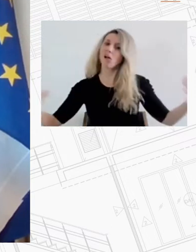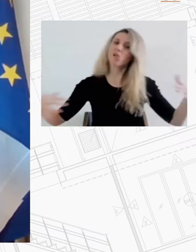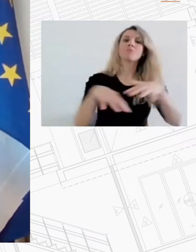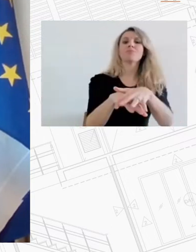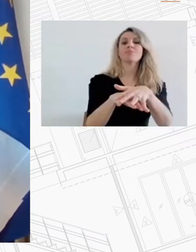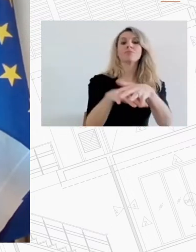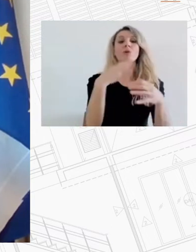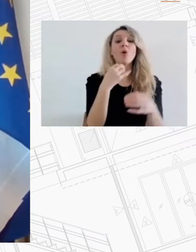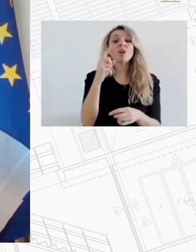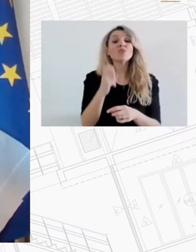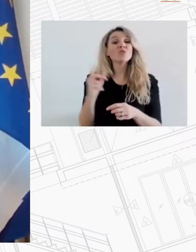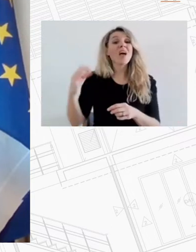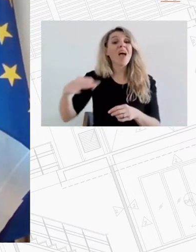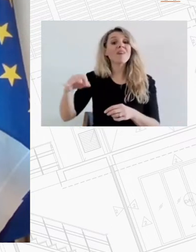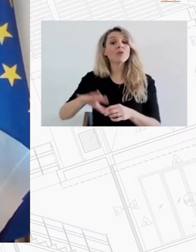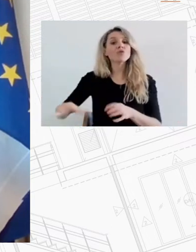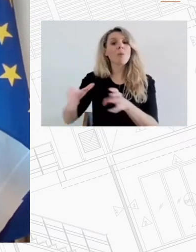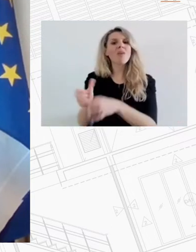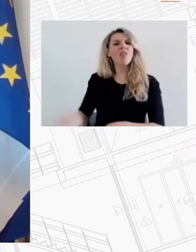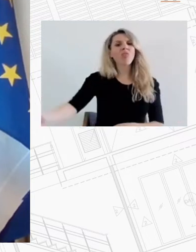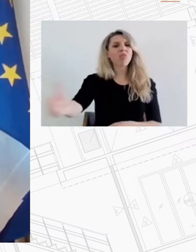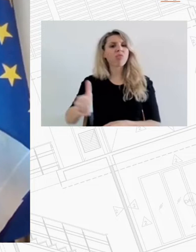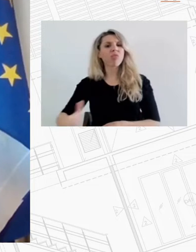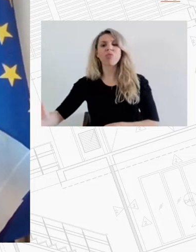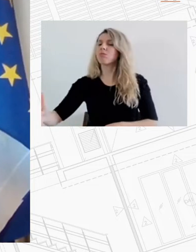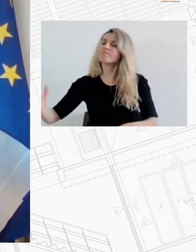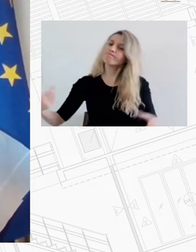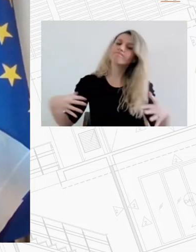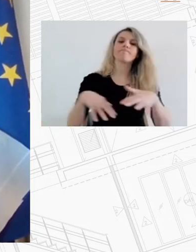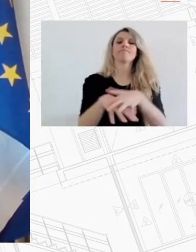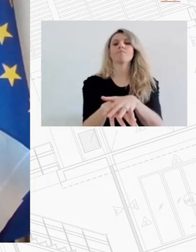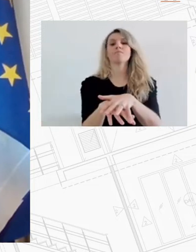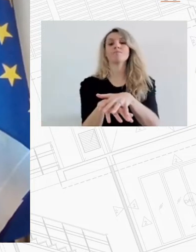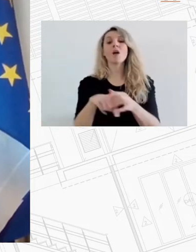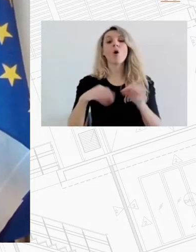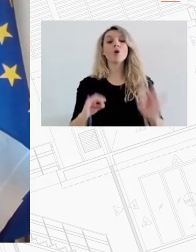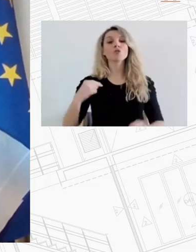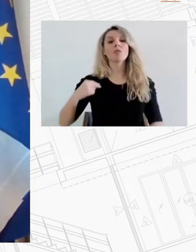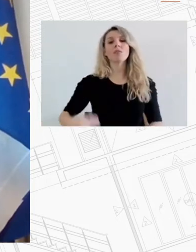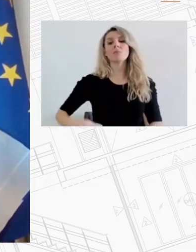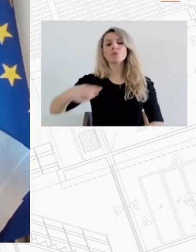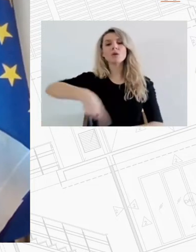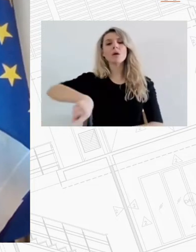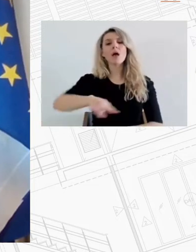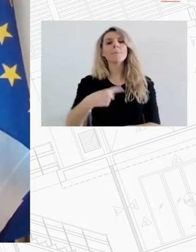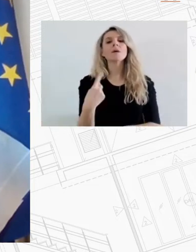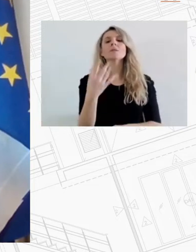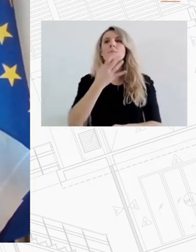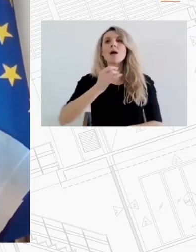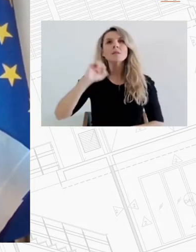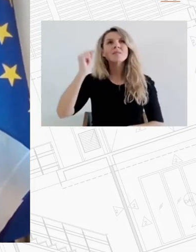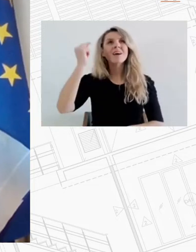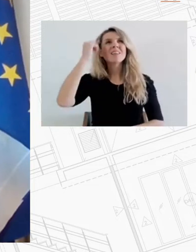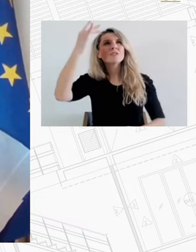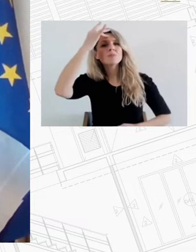από κοινωνικό αποκλεισμό. Έχουμε ως Δήμος εγκαίρως αντιληφθεί ότι το στεγαστικό ζήτημα είναι